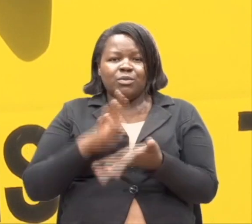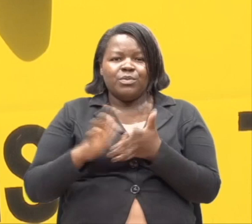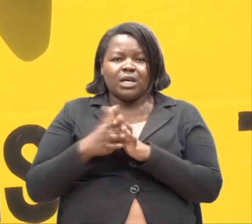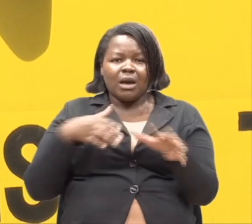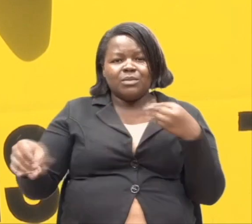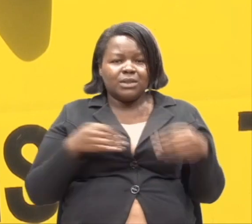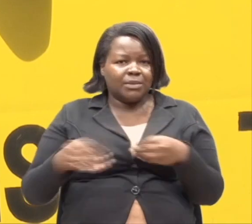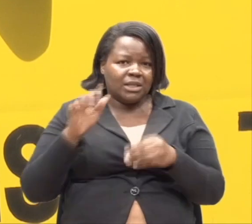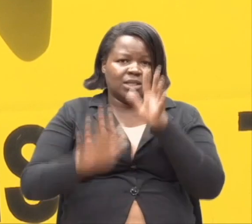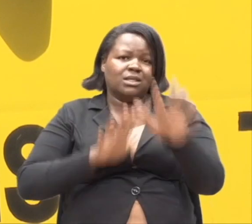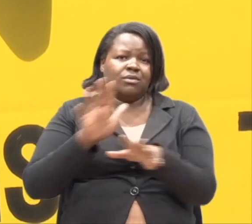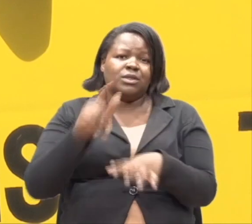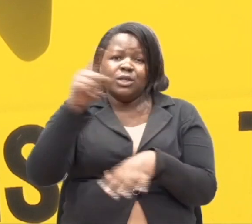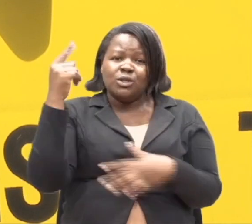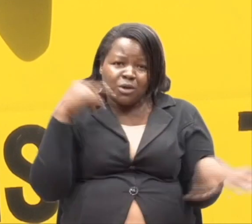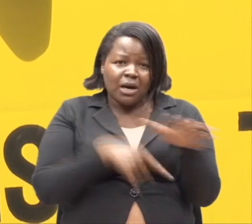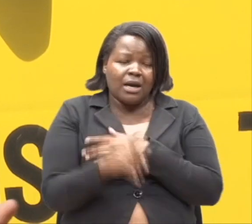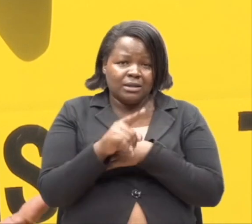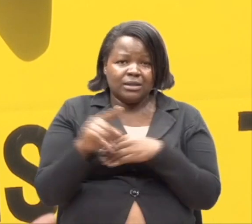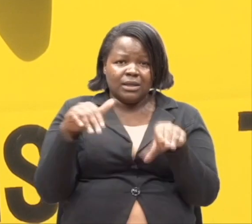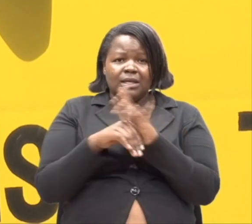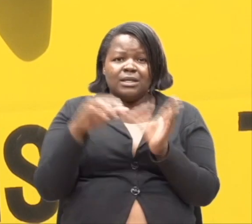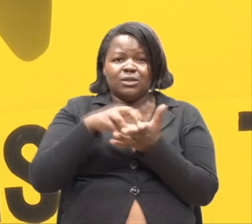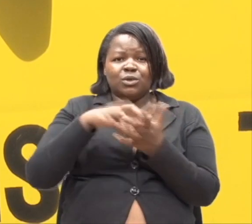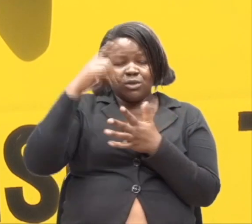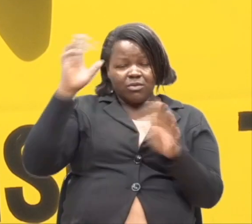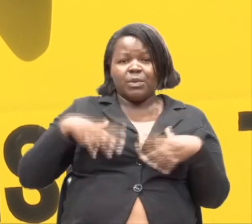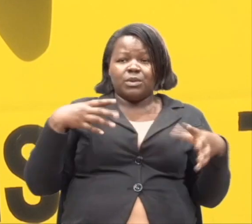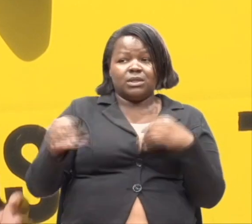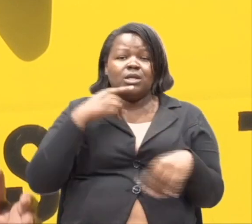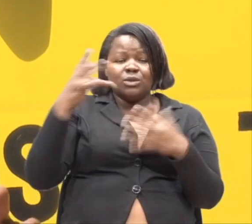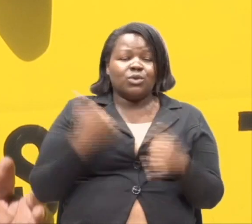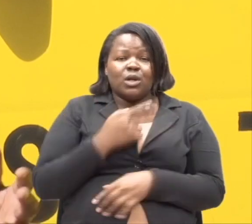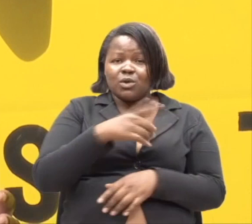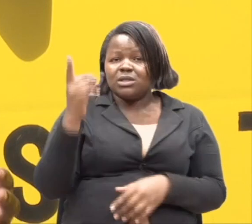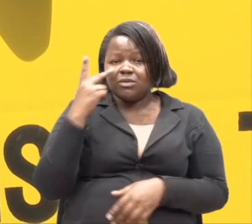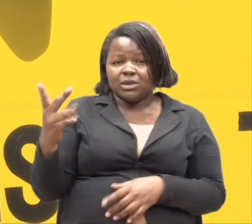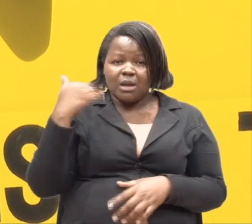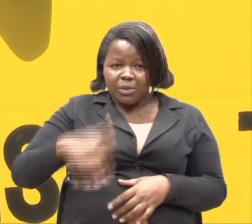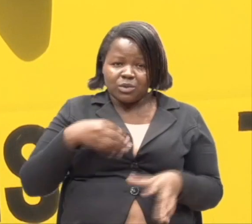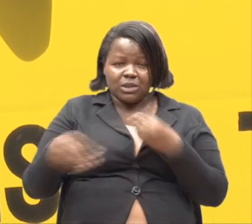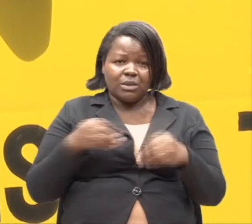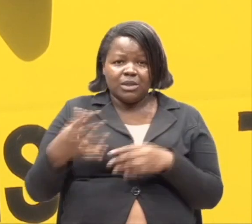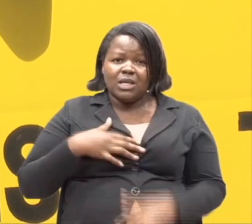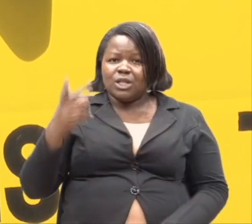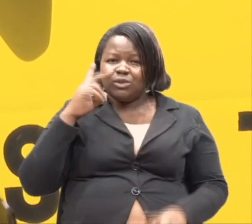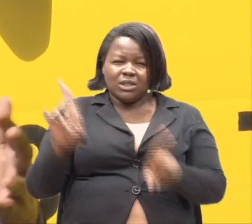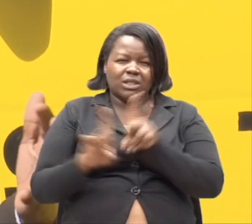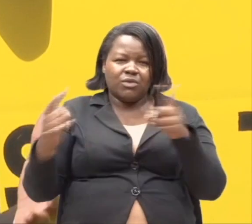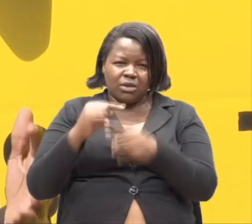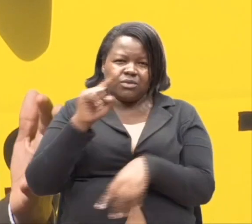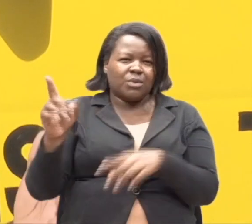ikabeba mugu. Umengia katika kategori ya wanao ishi na ulemaa. Kwa hivyo, usione mtu ambaya na ulemaa vumuone kama eni